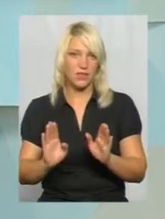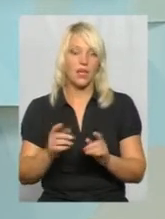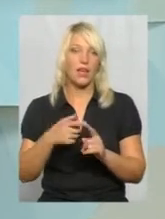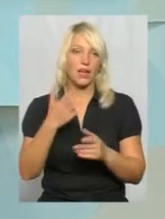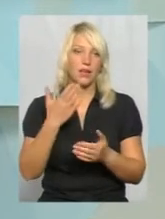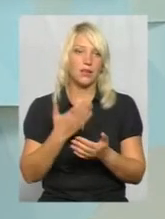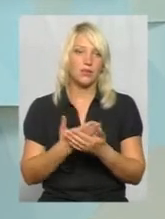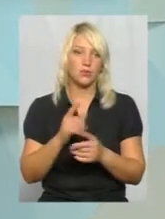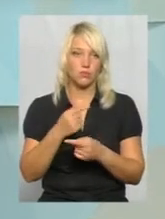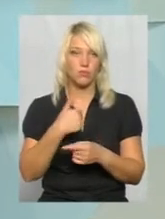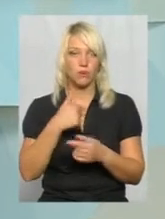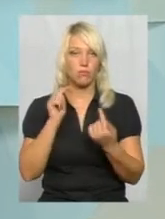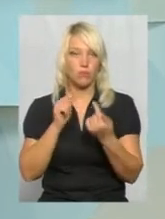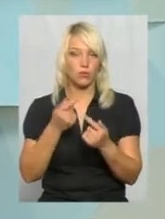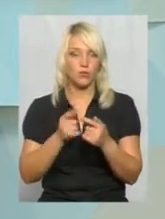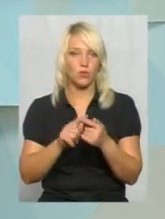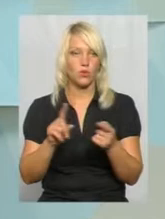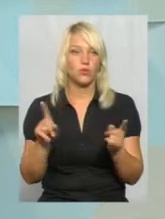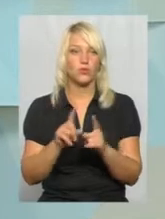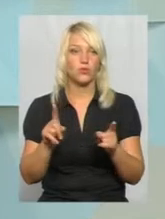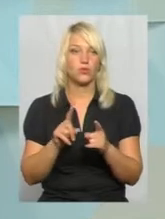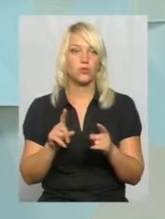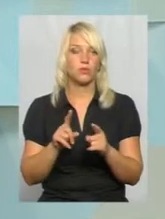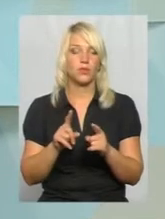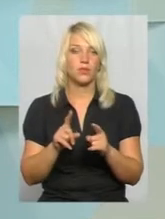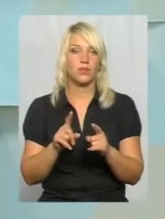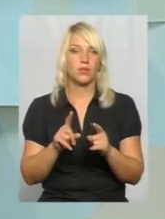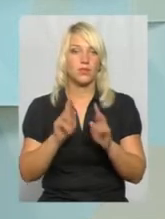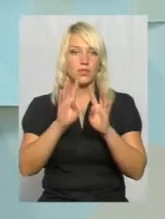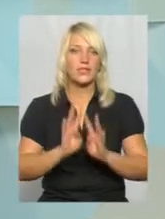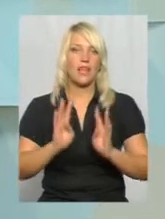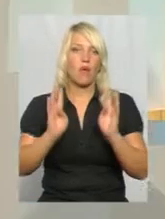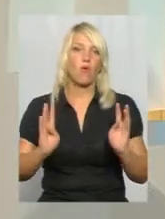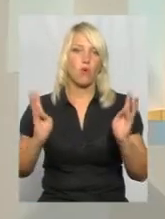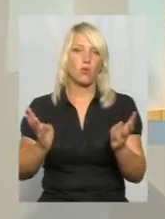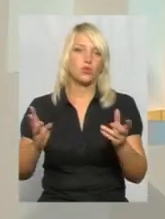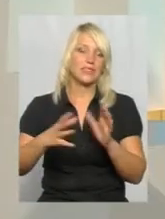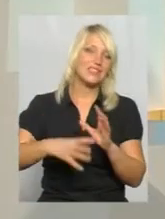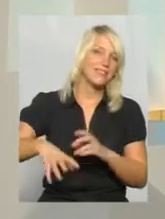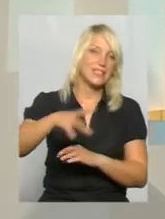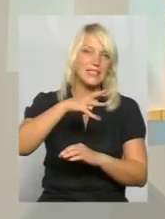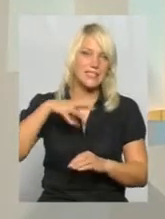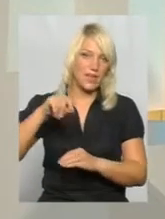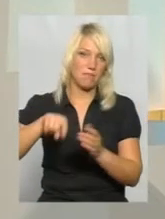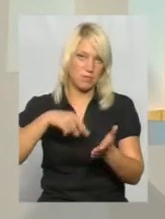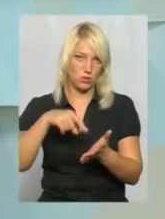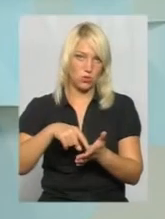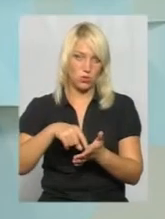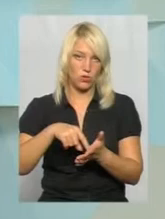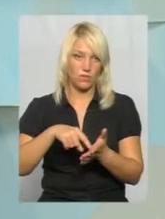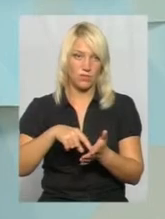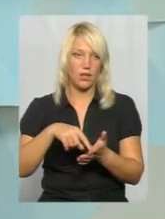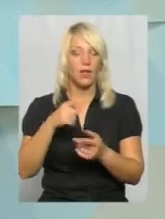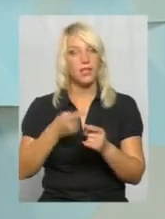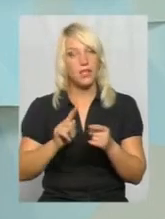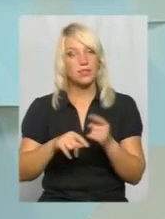Тому я проти того, щоб загороджувати все місто. Але, ну, над